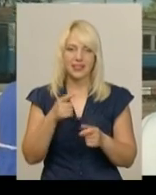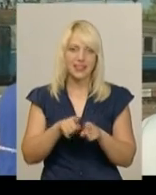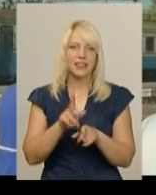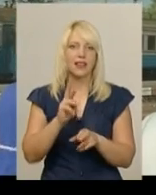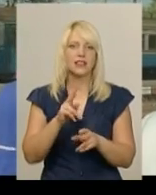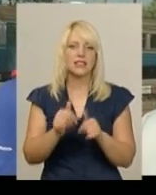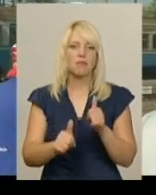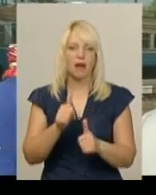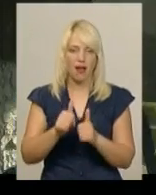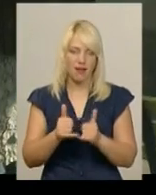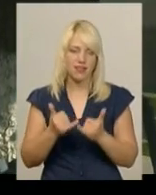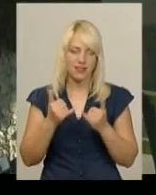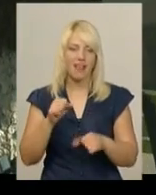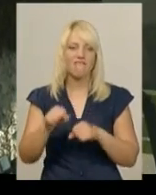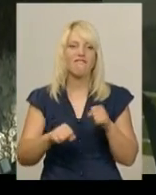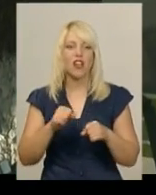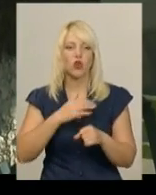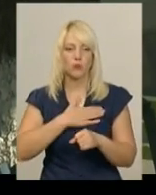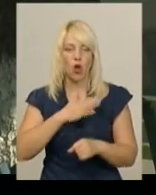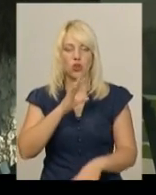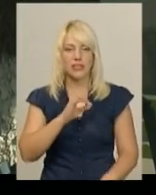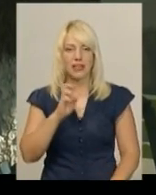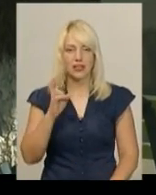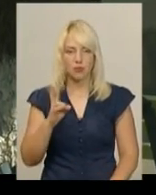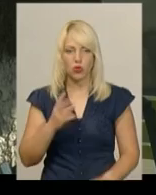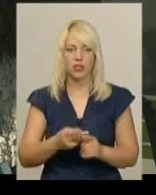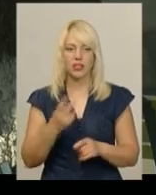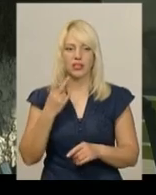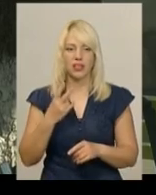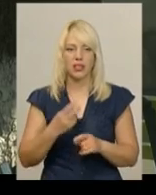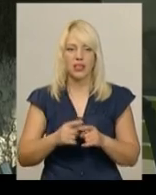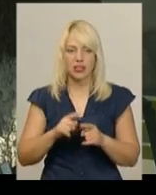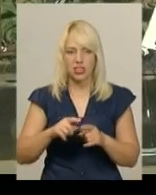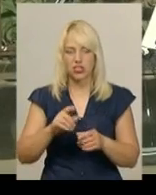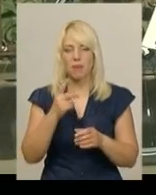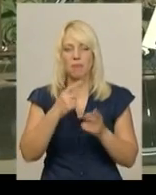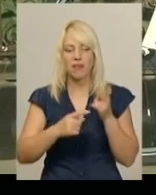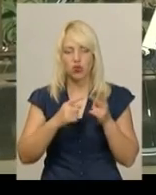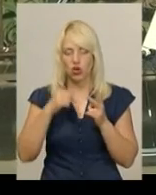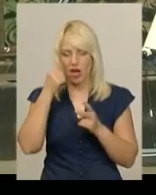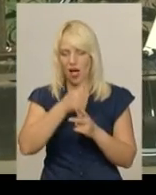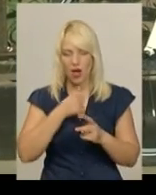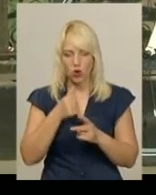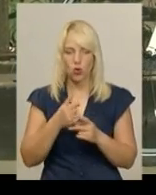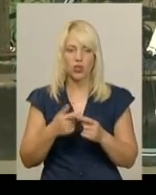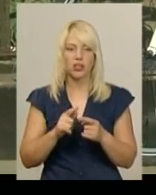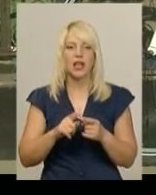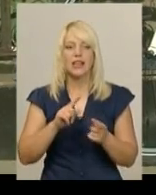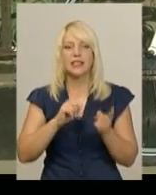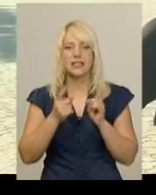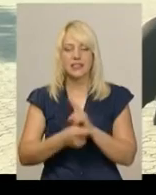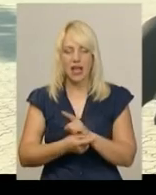Хоча є і для професіональних змагань. Оксана Небелюк долає в велокілометри півтора роки. Каже, замість весільної подорожі з чоловіком придбали